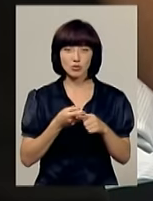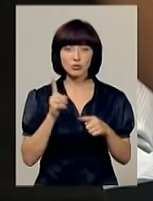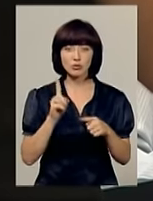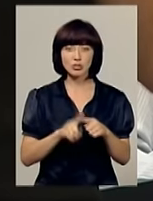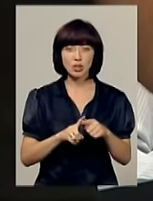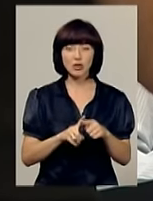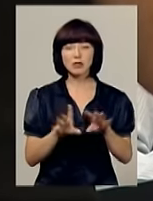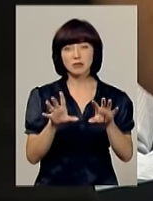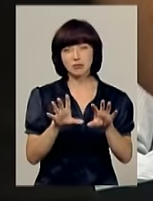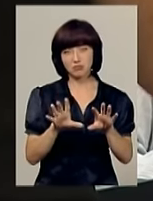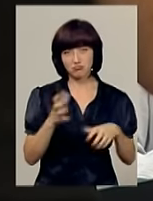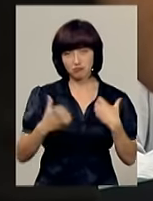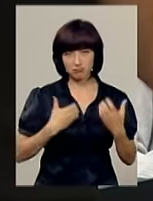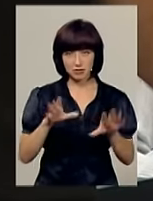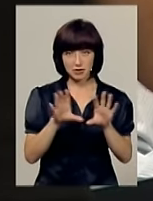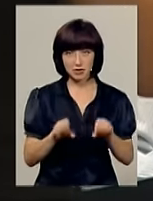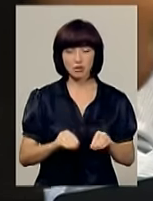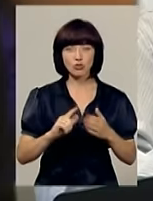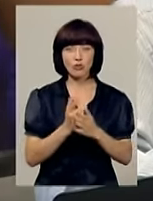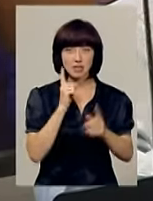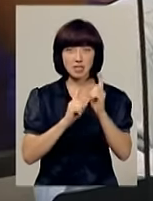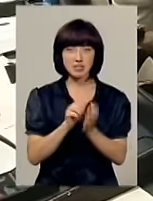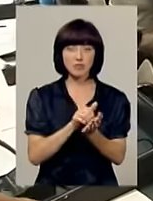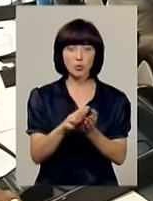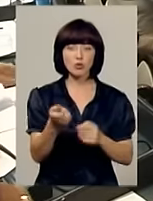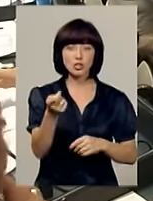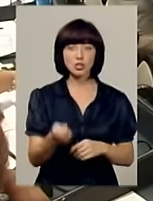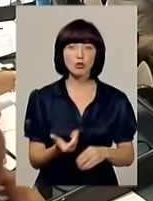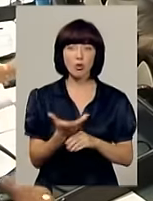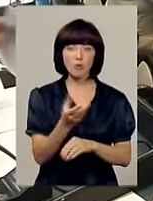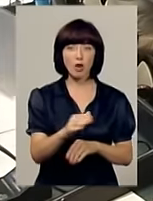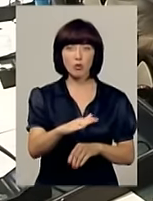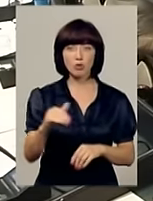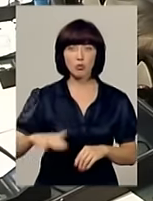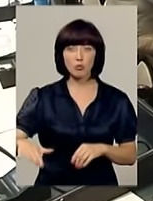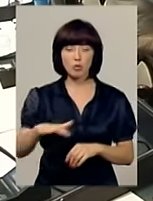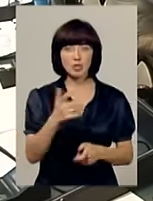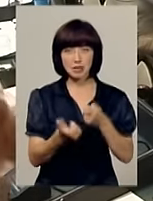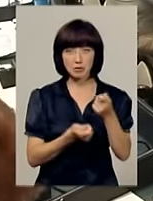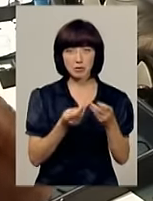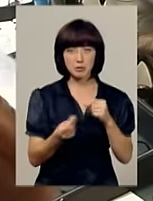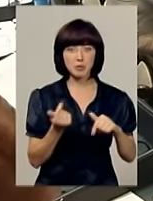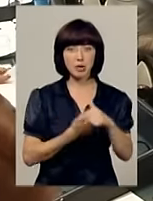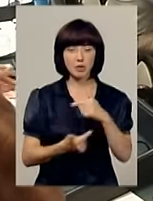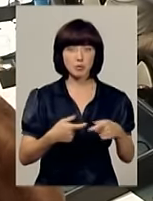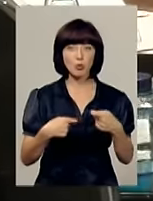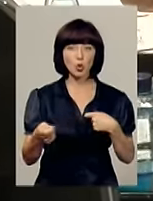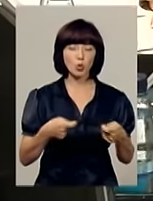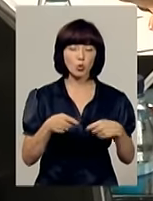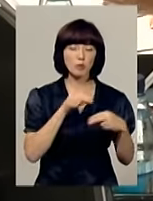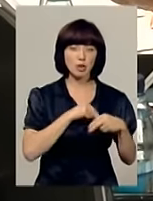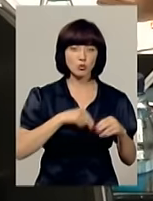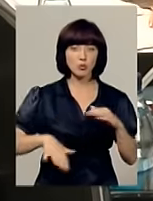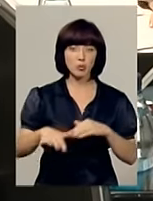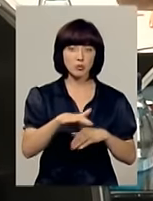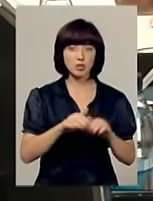поменшало. Окрім цього, чергова сесія відмовила у знижці на оплату орендованих площ дрібним підприємцям, які торгують та працюють